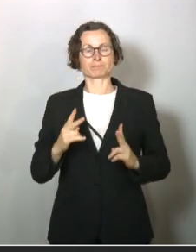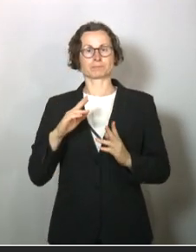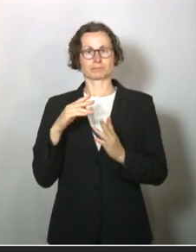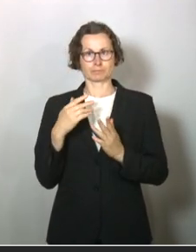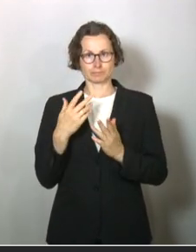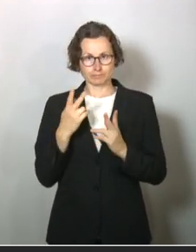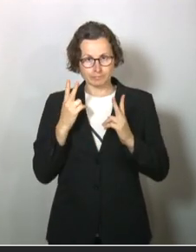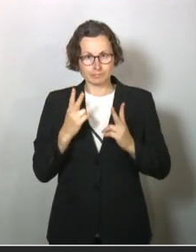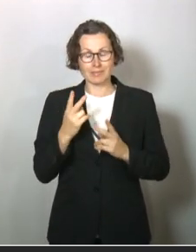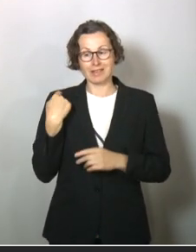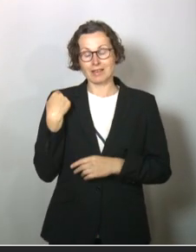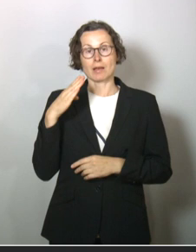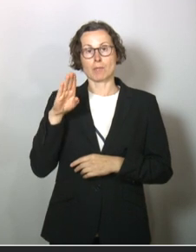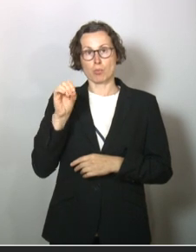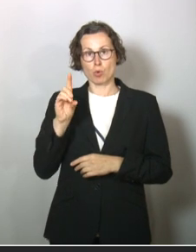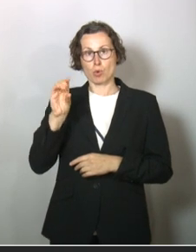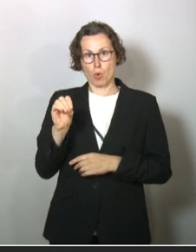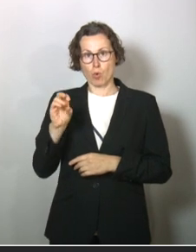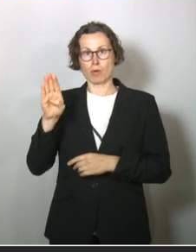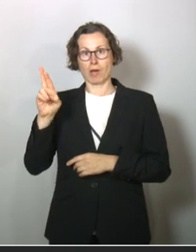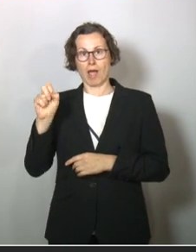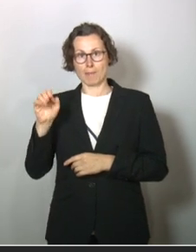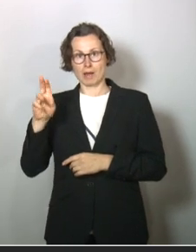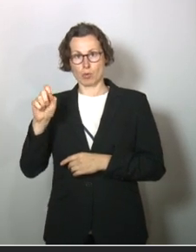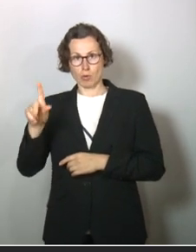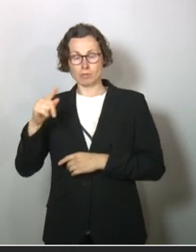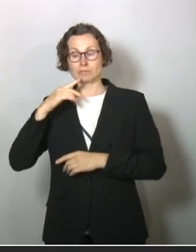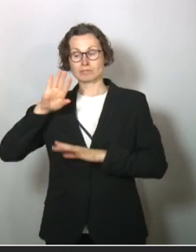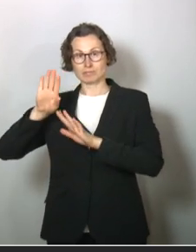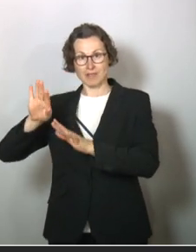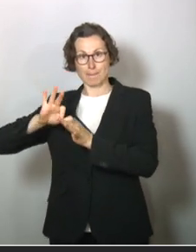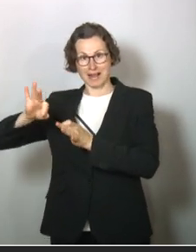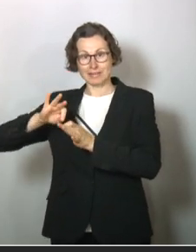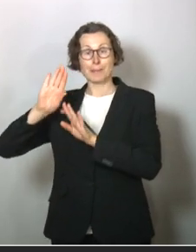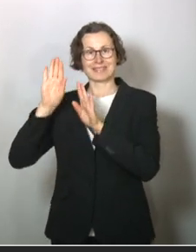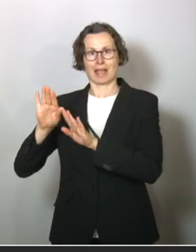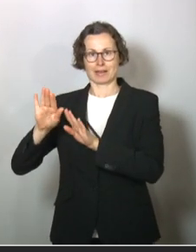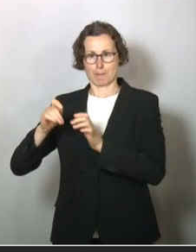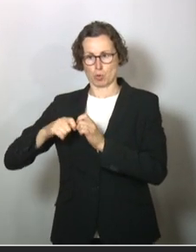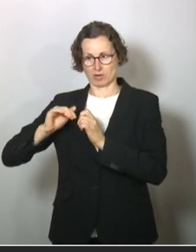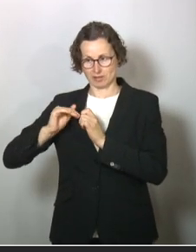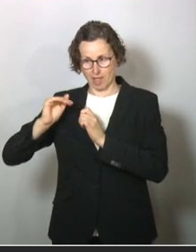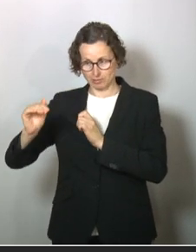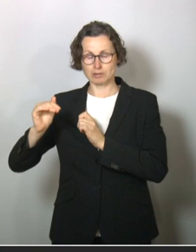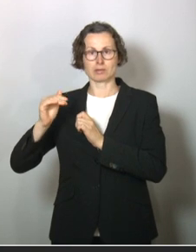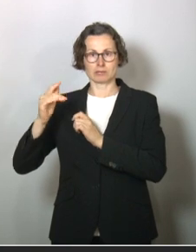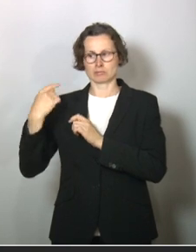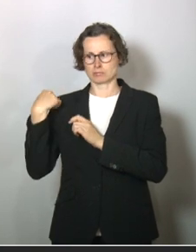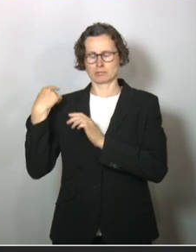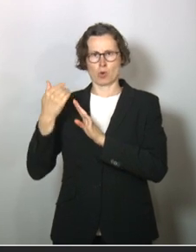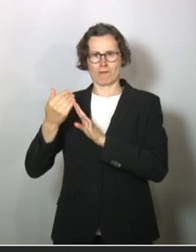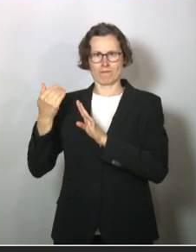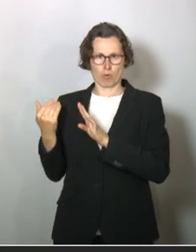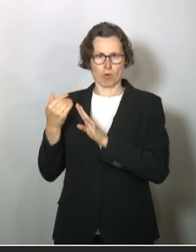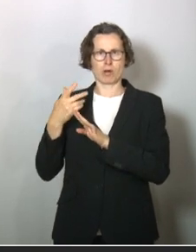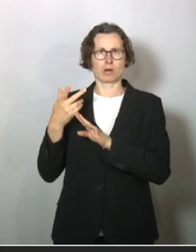Als Bodo Ramelow für ein Ende der bisherigen Maßnahmen in seinem Bundesland plädiert hat, das war noch bevor die